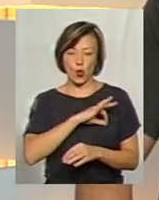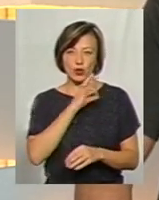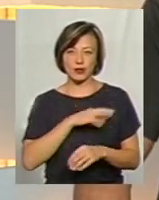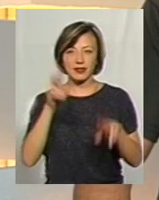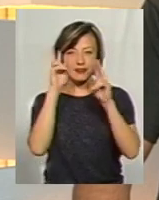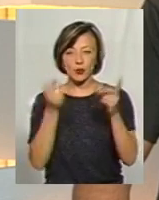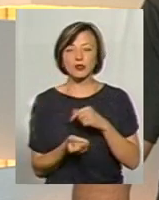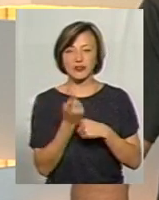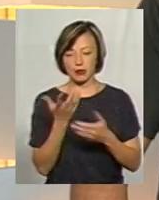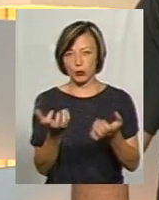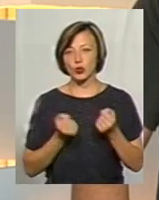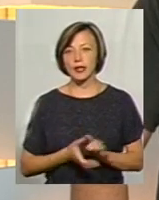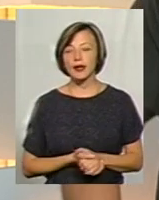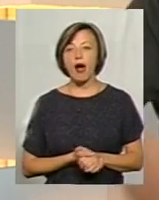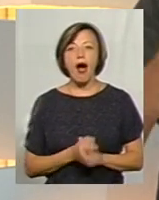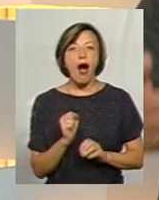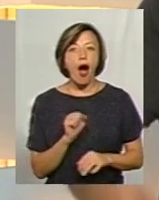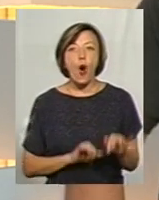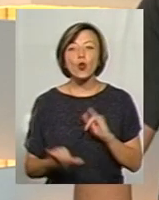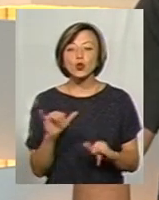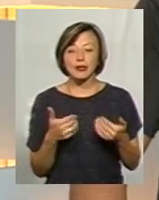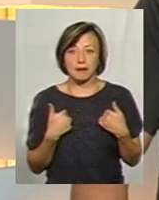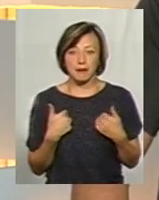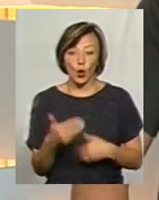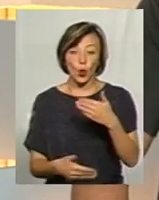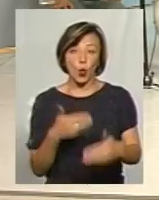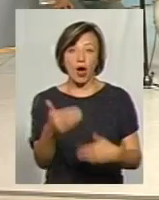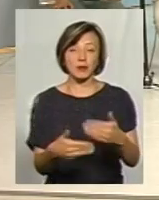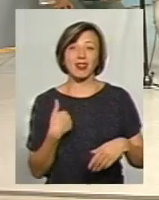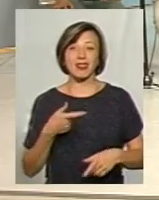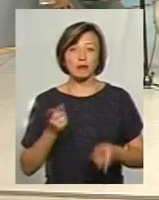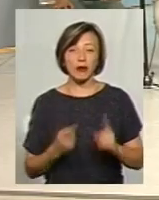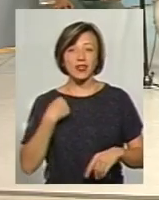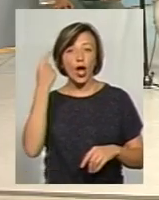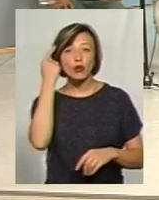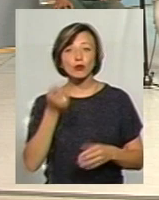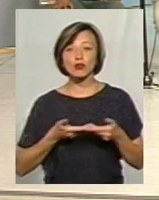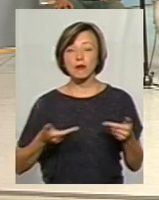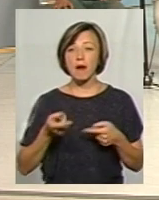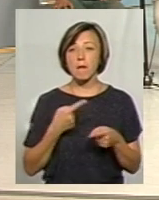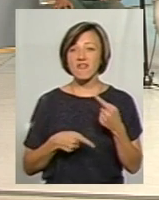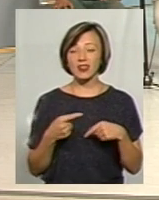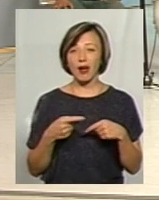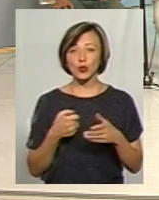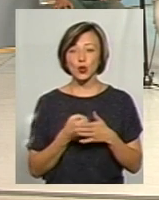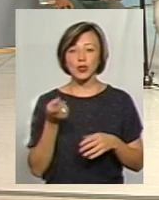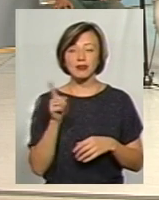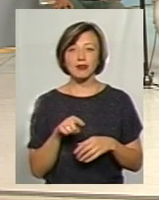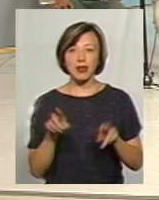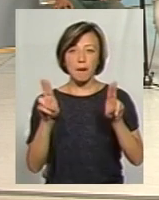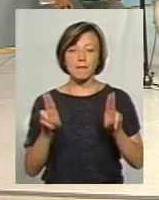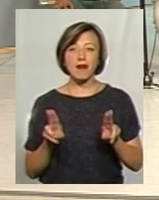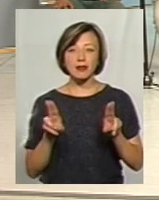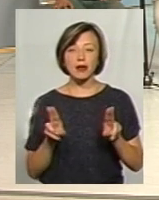невідомих джерелах. А куди ми рухаємося? Насправді, я думаю, що ми повертаємося до тієї парадигми,